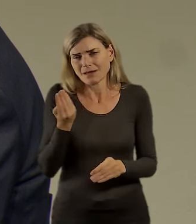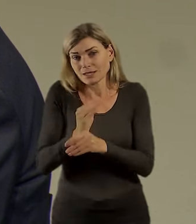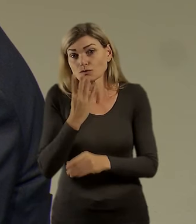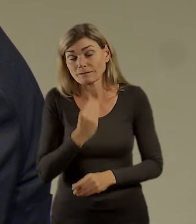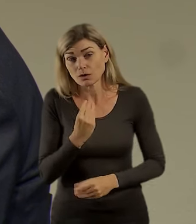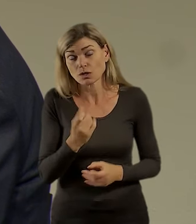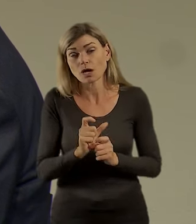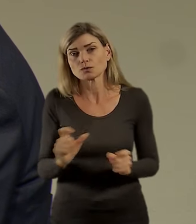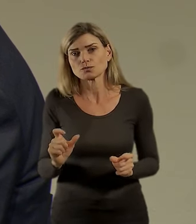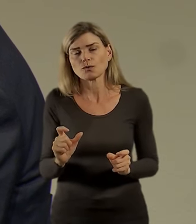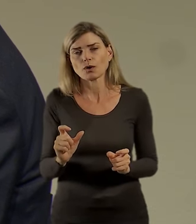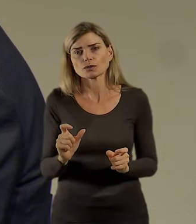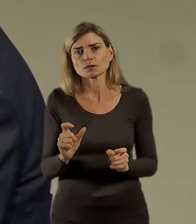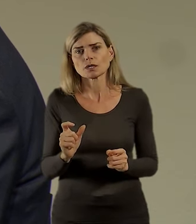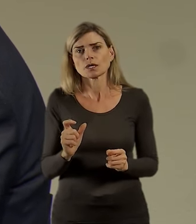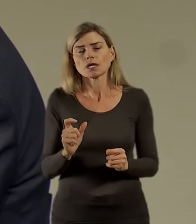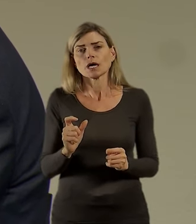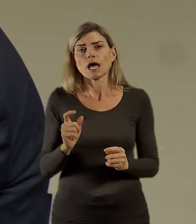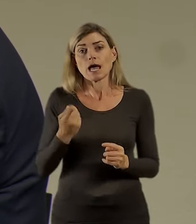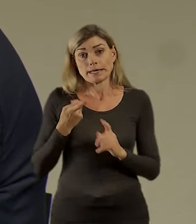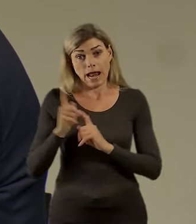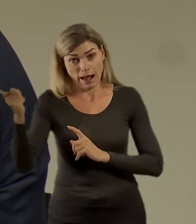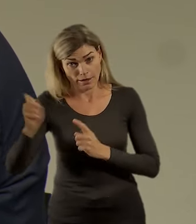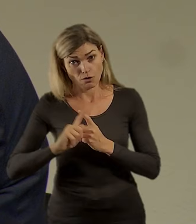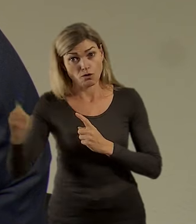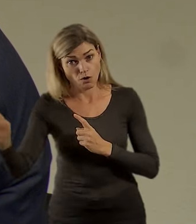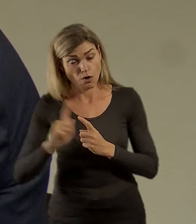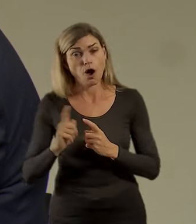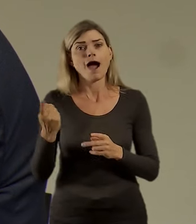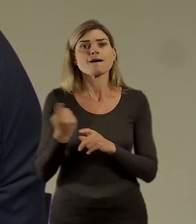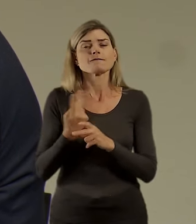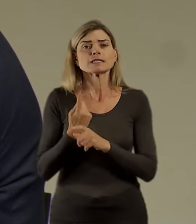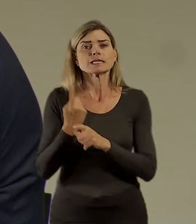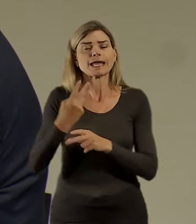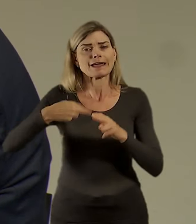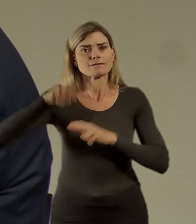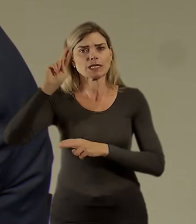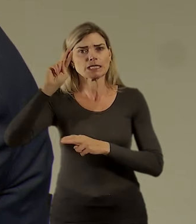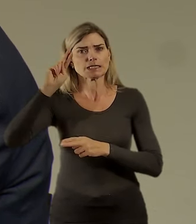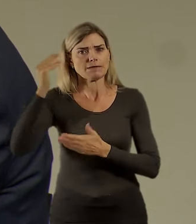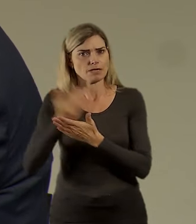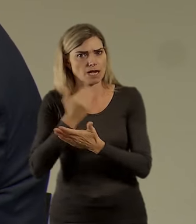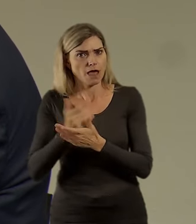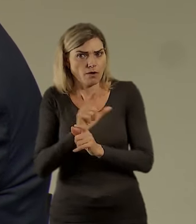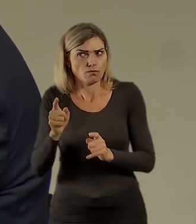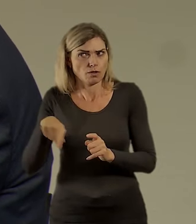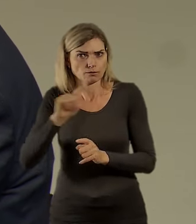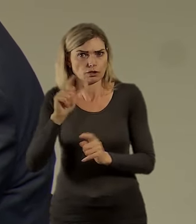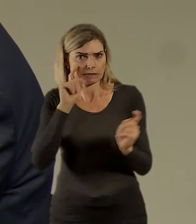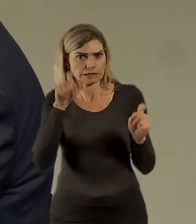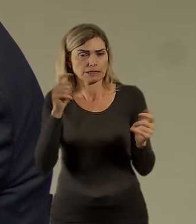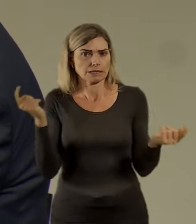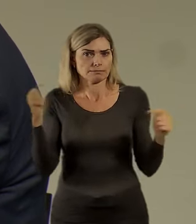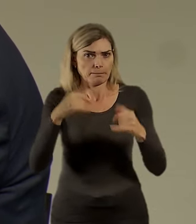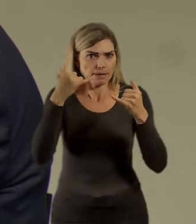zvýší třeba příjem do té rodiny a ty naopak můžeš žít v nějakém prostředí, které všechny ty ostatní